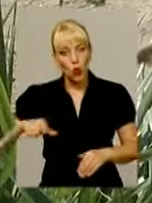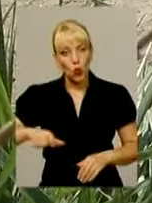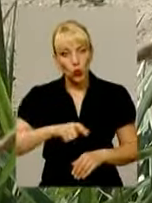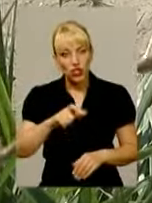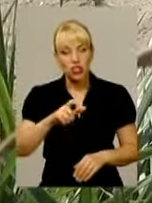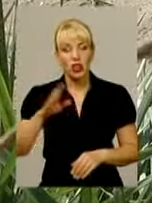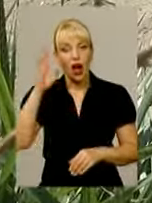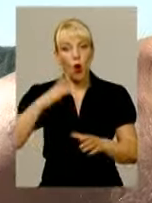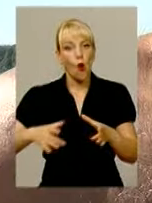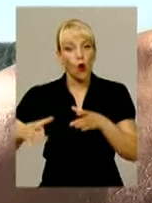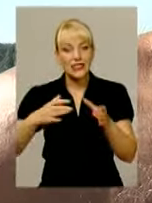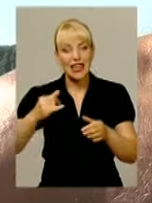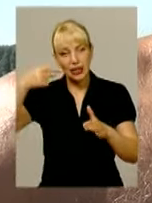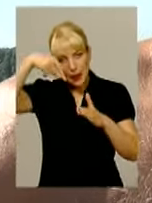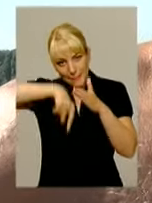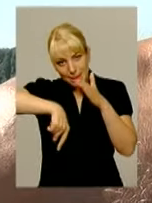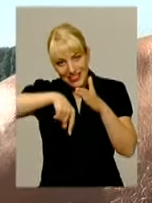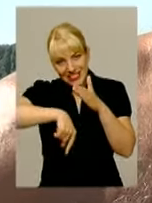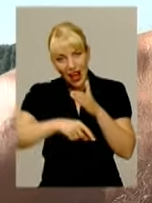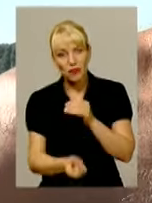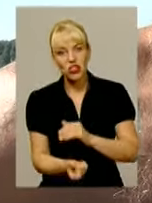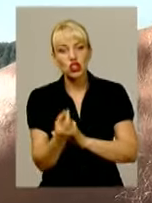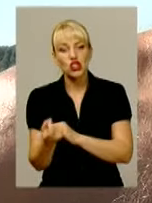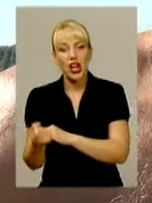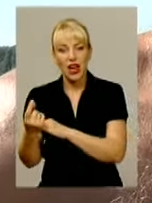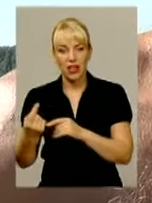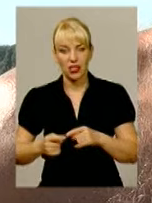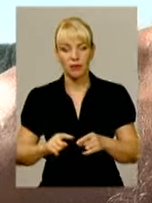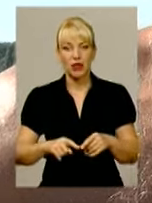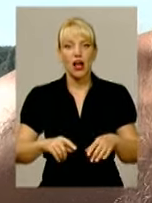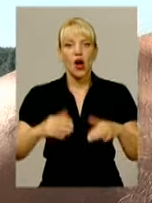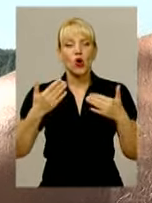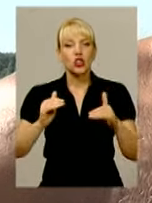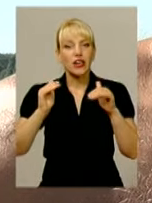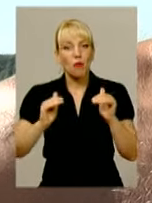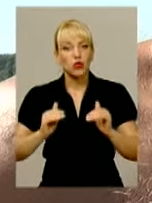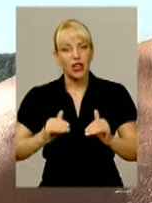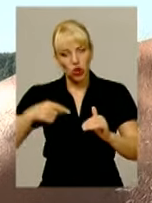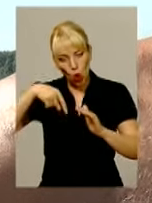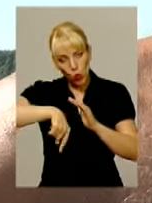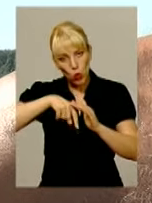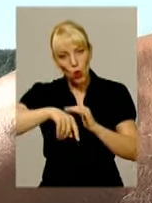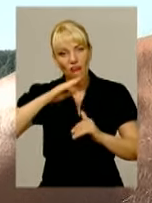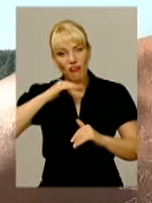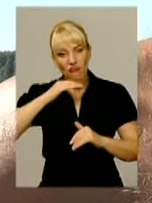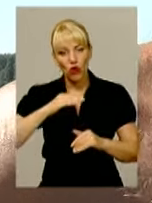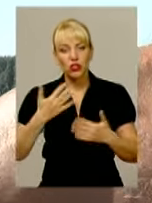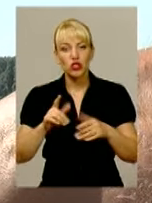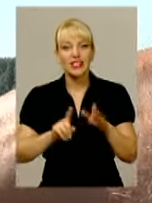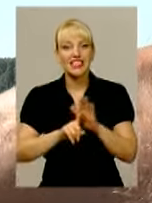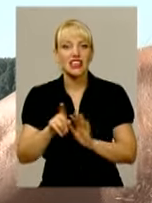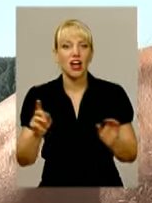а й у підземних джерелах. Понижається сильний рівень грунтових вод і починає вигорати торф.